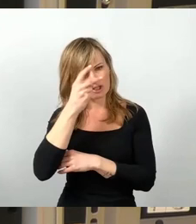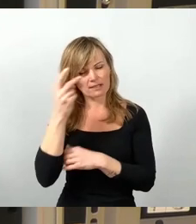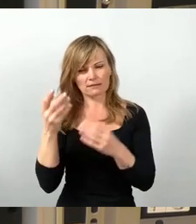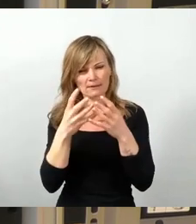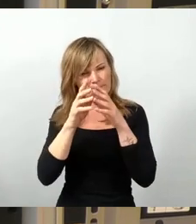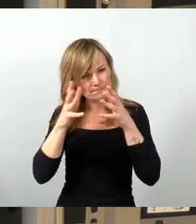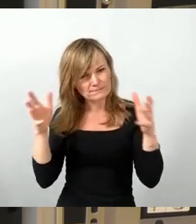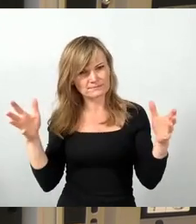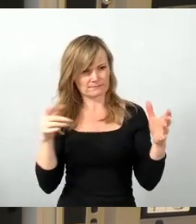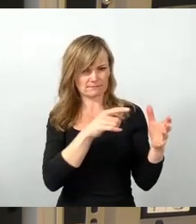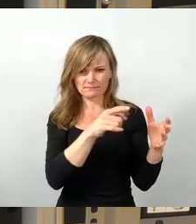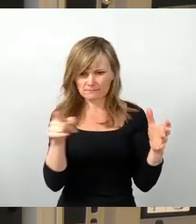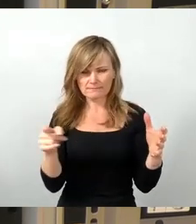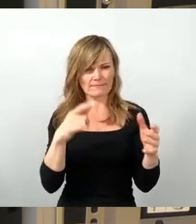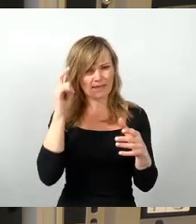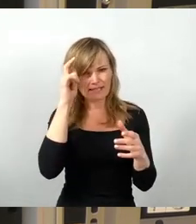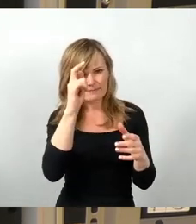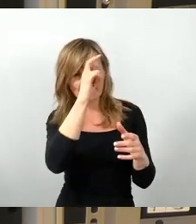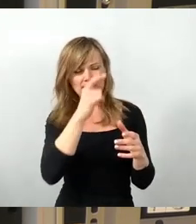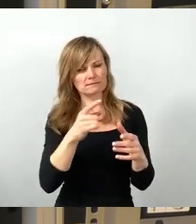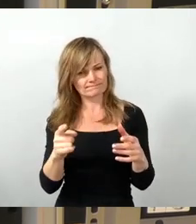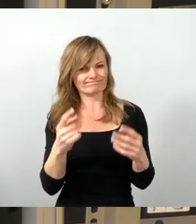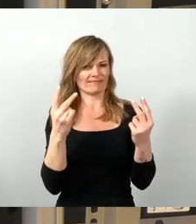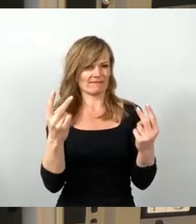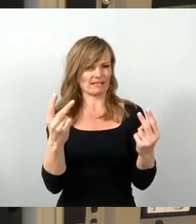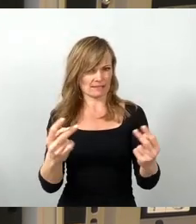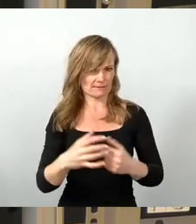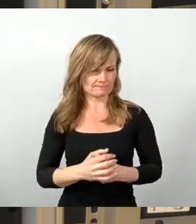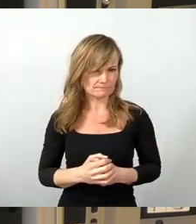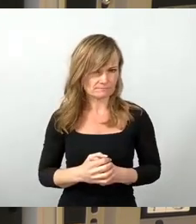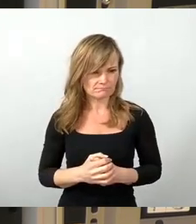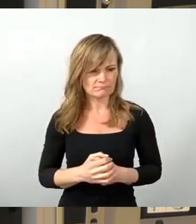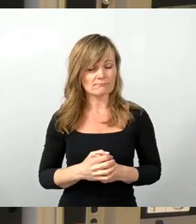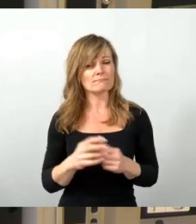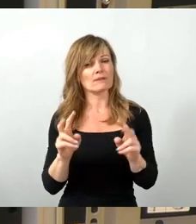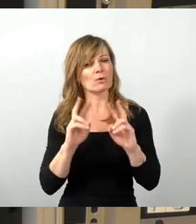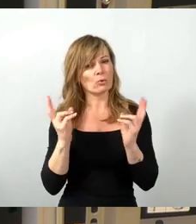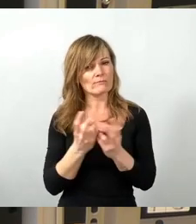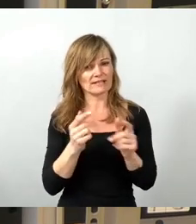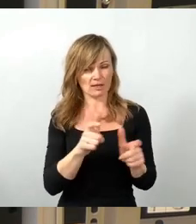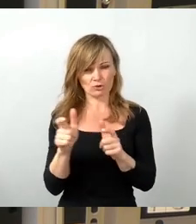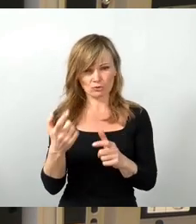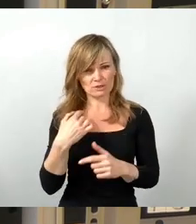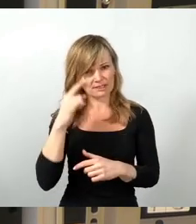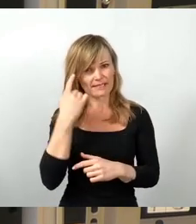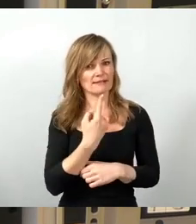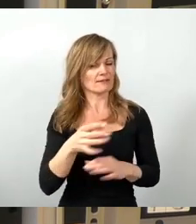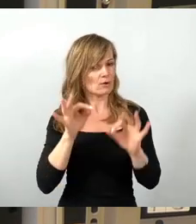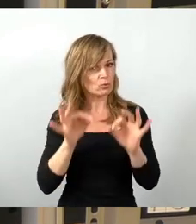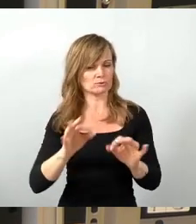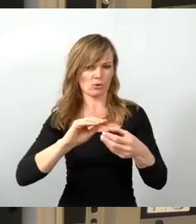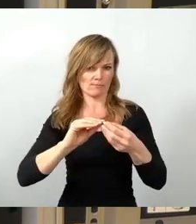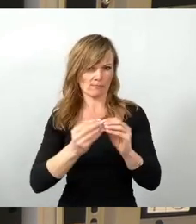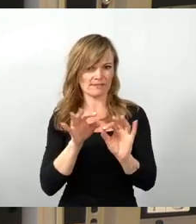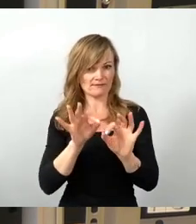Wir haben im Umweltausschuss, so denke ich, einen guten Kompromiss für die Satzung des Klimabeirates gefunden. Deshalb